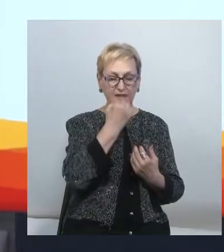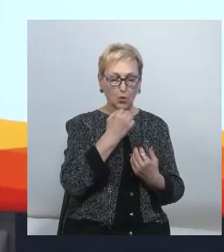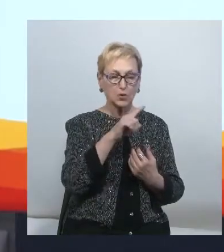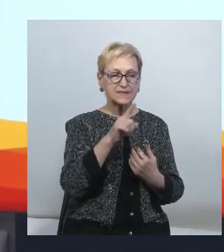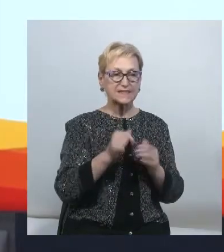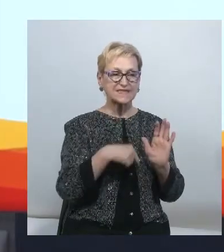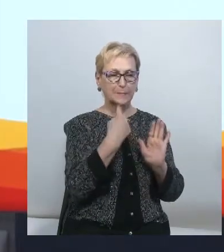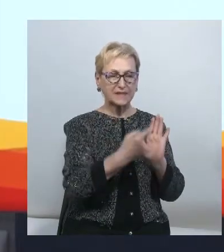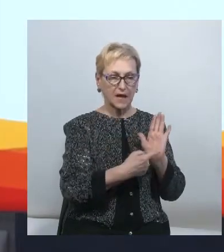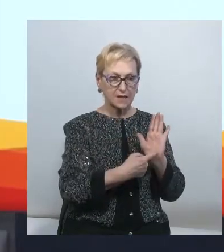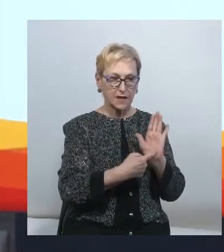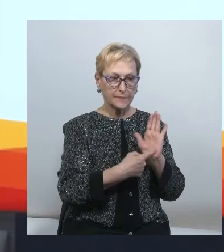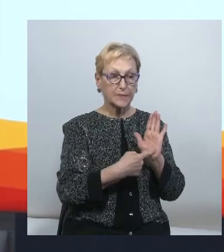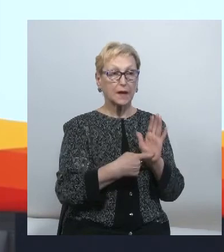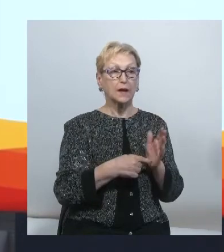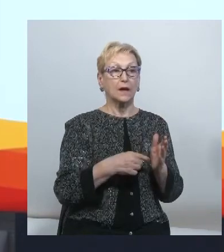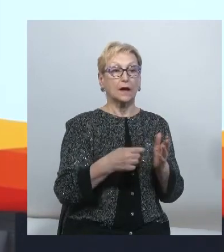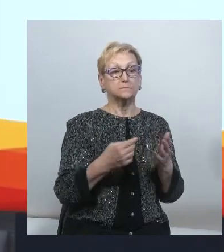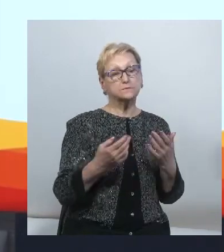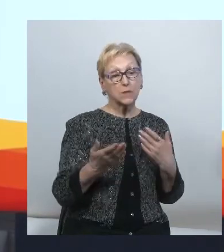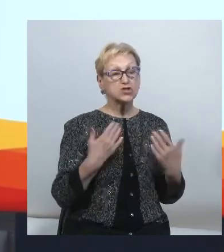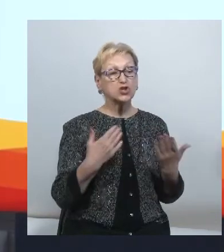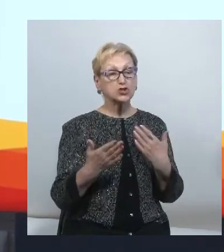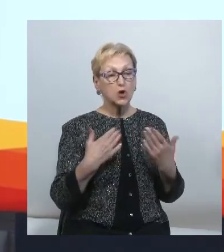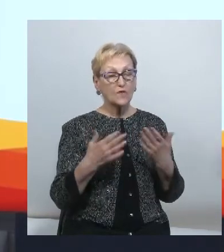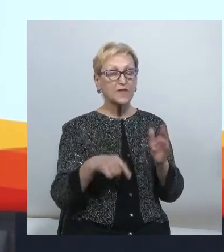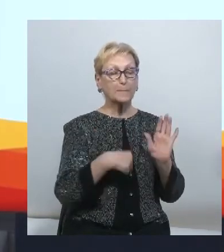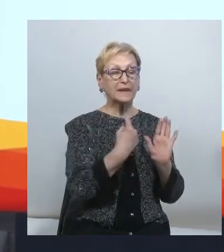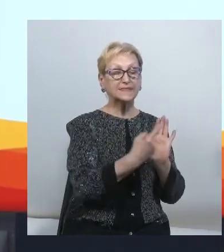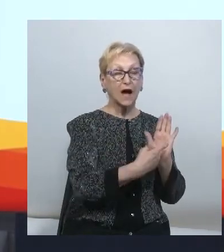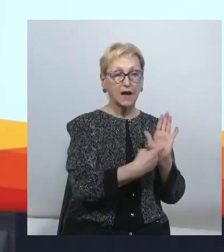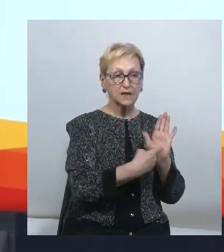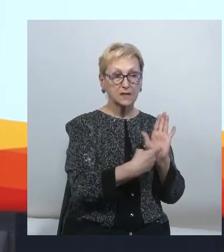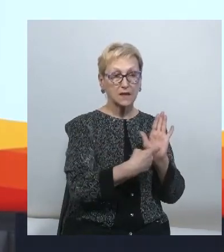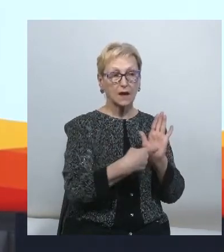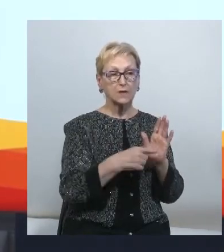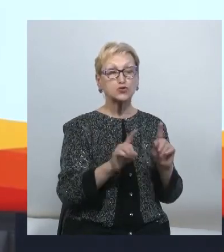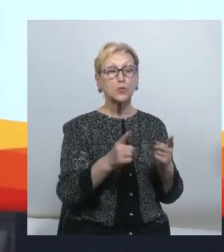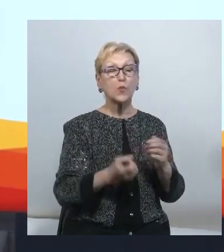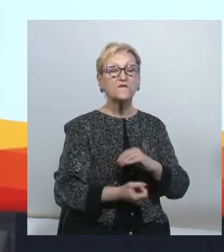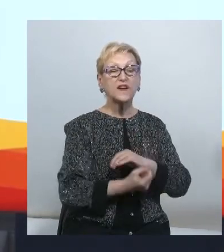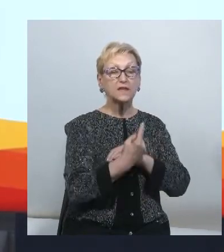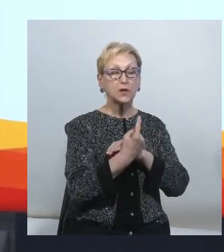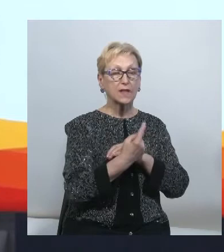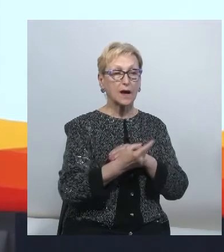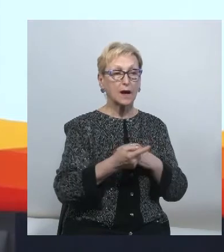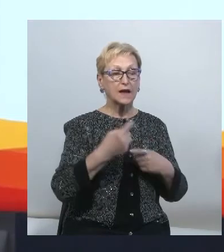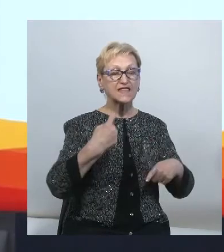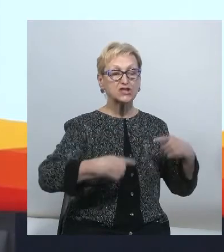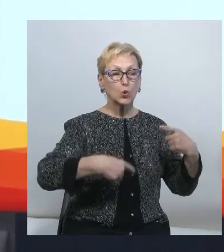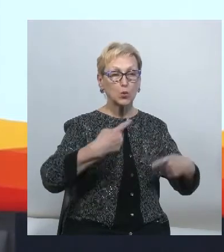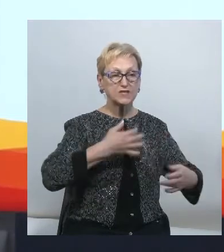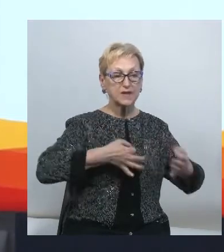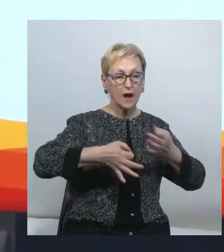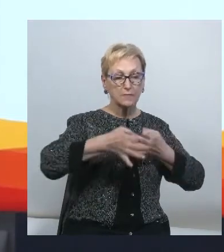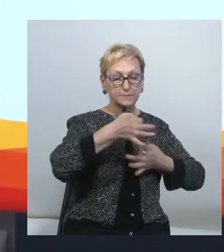Донбас-Медіафоруму. Стосовно питання відеоаудитори, чому ви покликали дискусії, відповідь, в принципі,